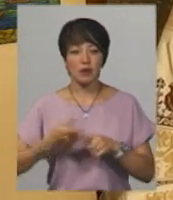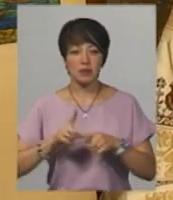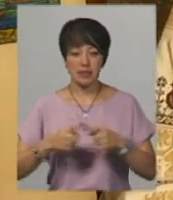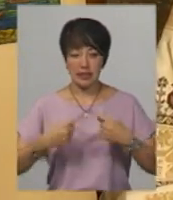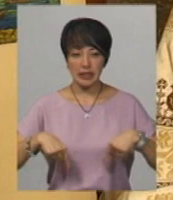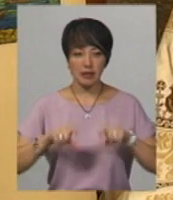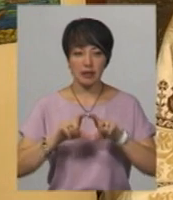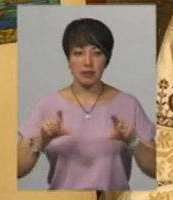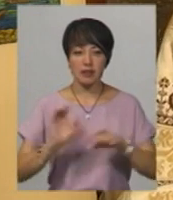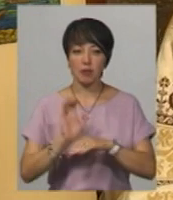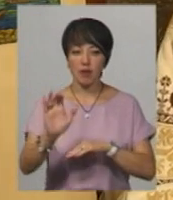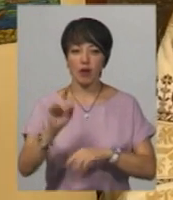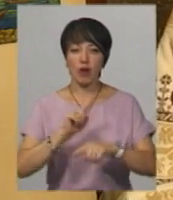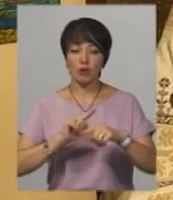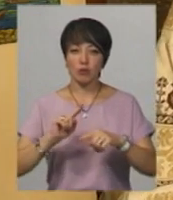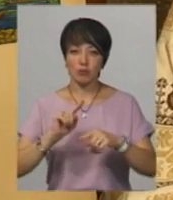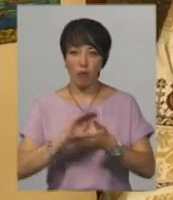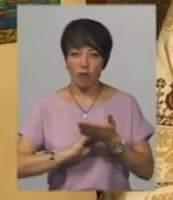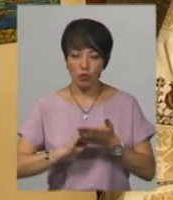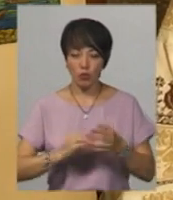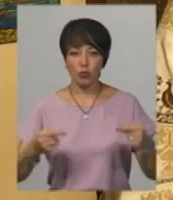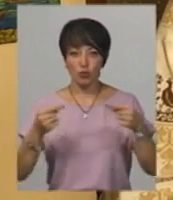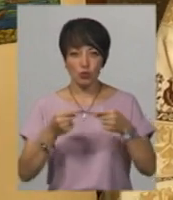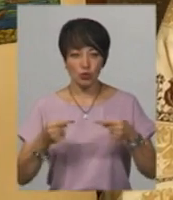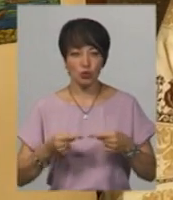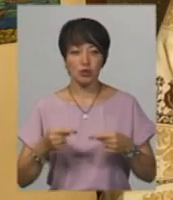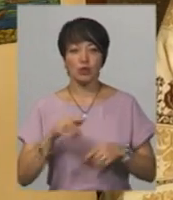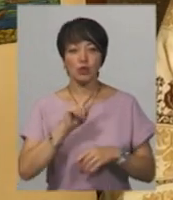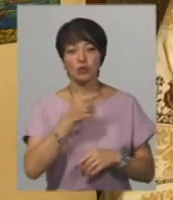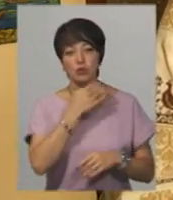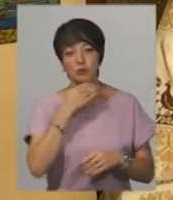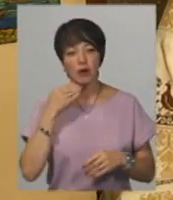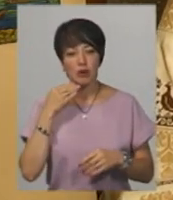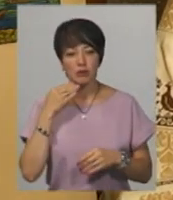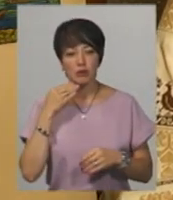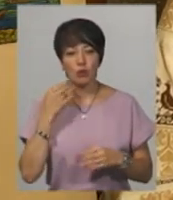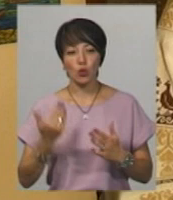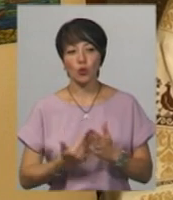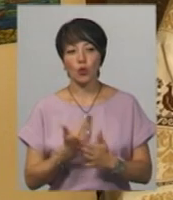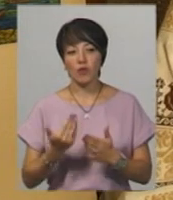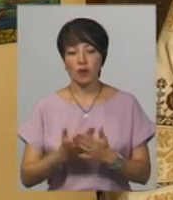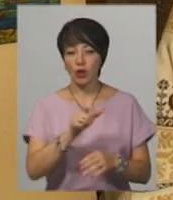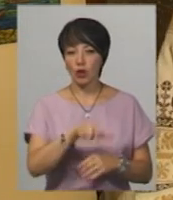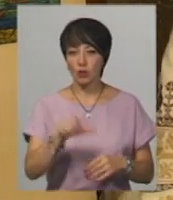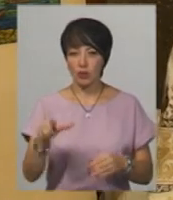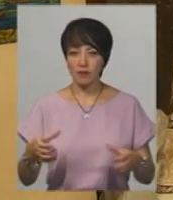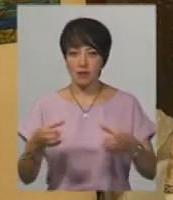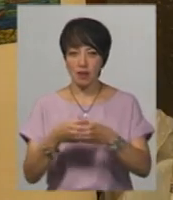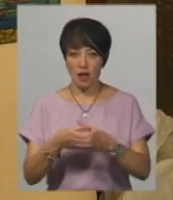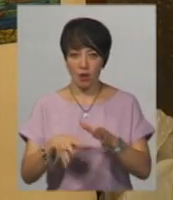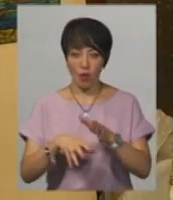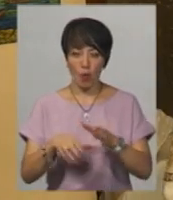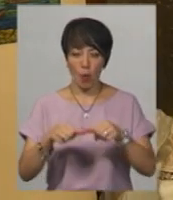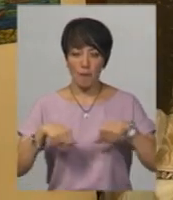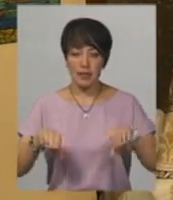направляємо на уточнення, переуточнення, так як дуже багато нових людей в складах дільничих виборчих